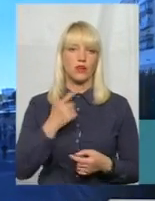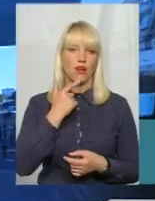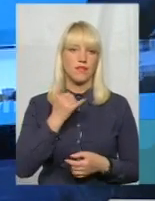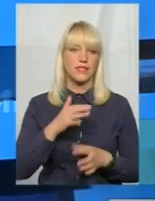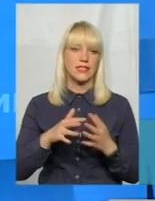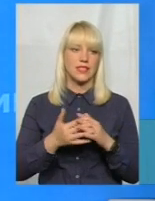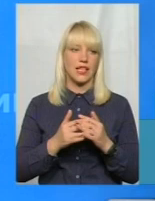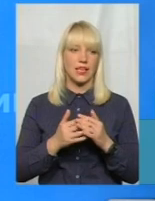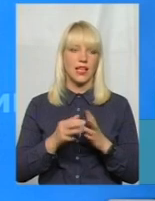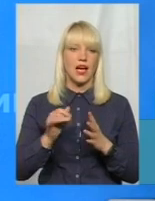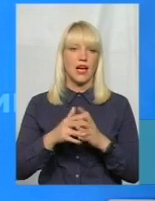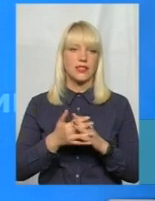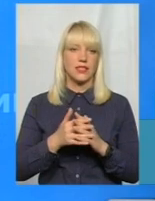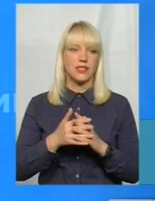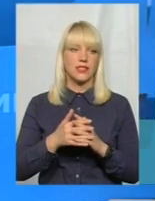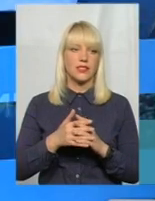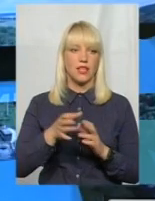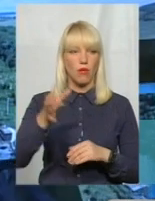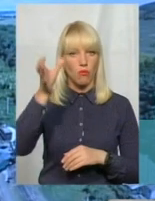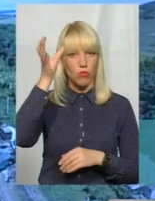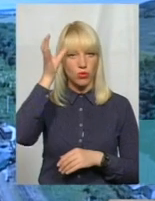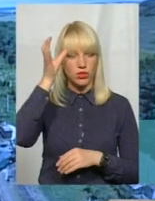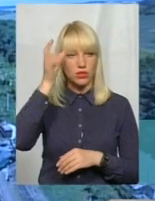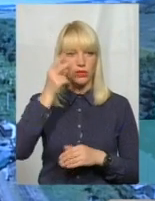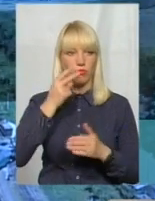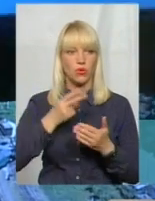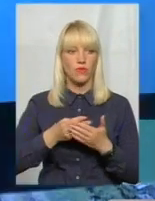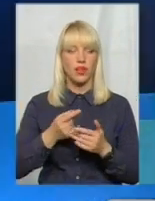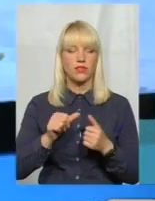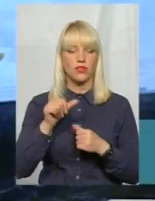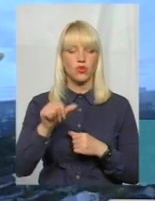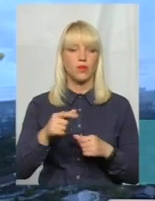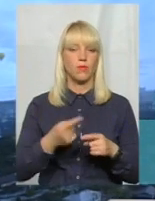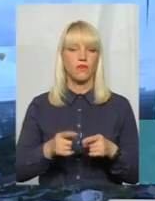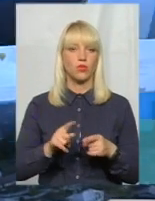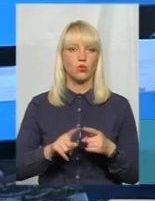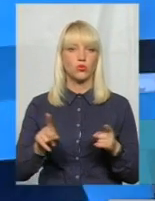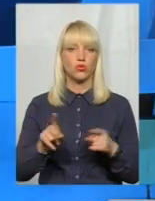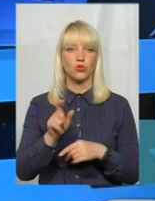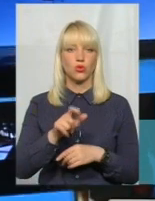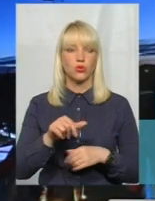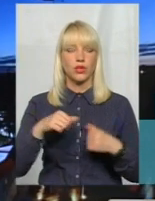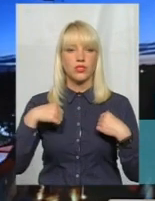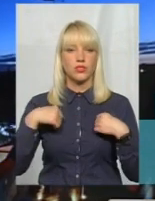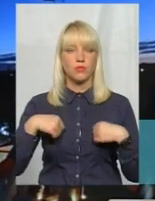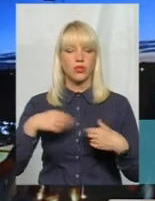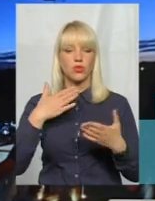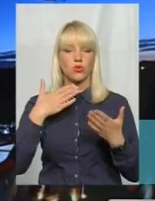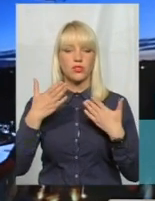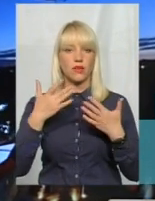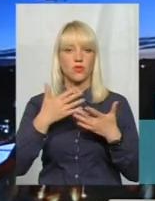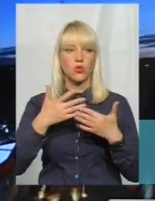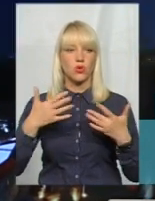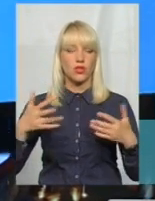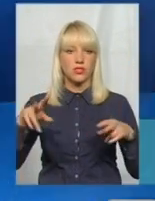така мудрість проявляється, зокрема, в тому, що люди спокійно ставляться до різних